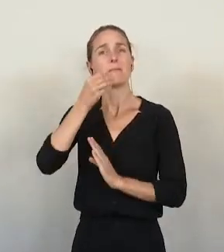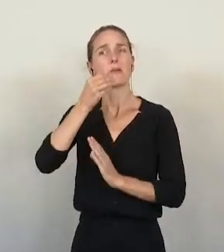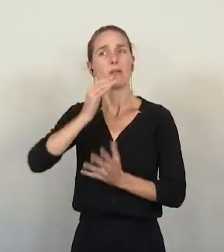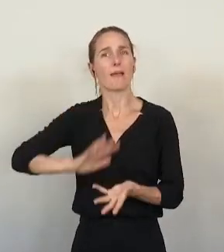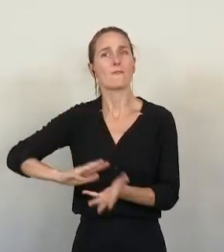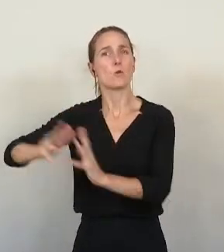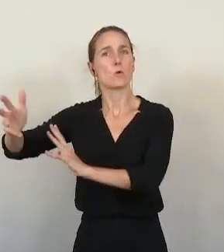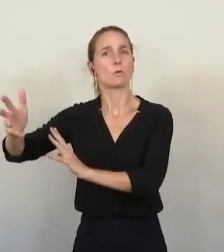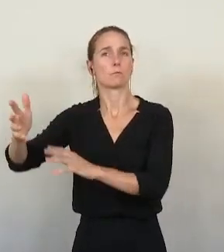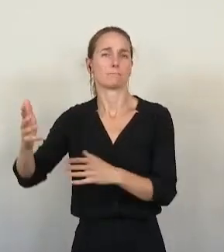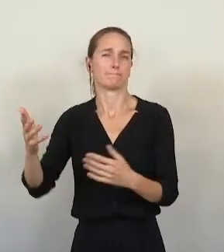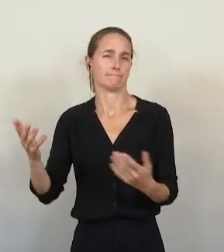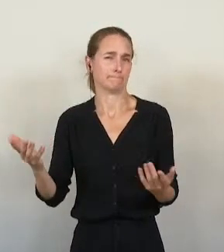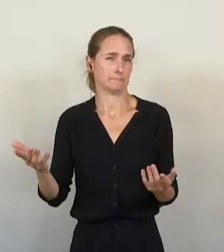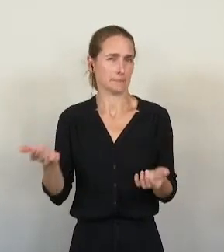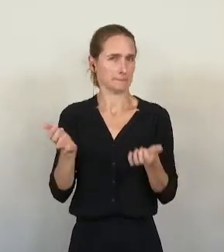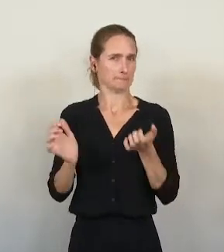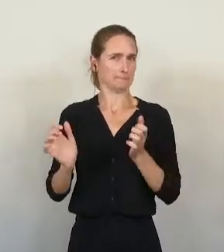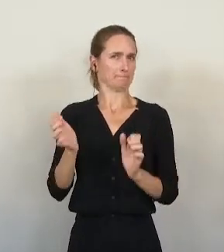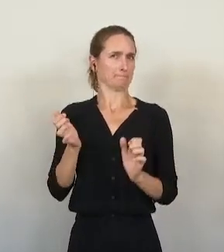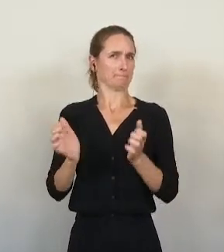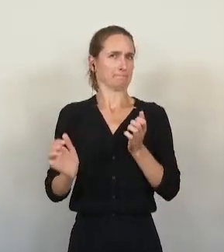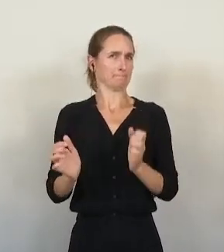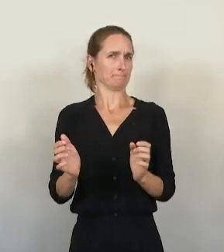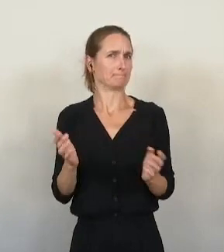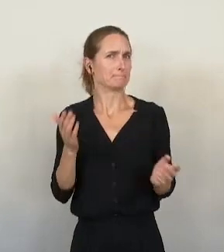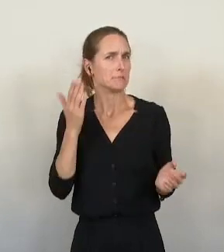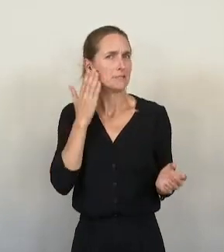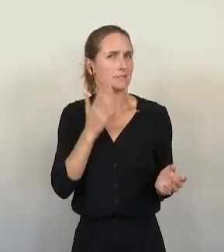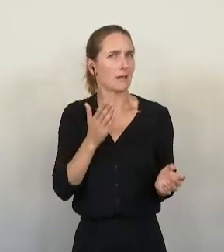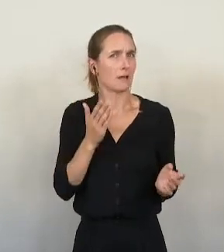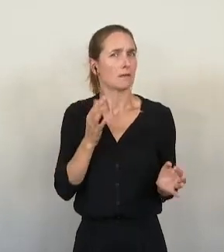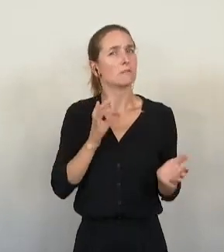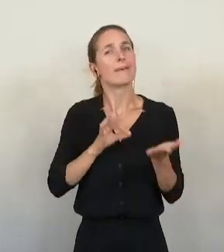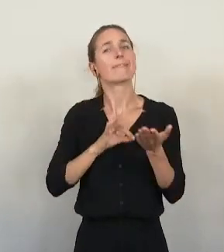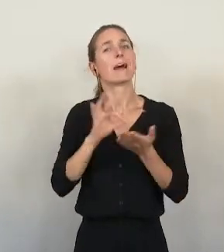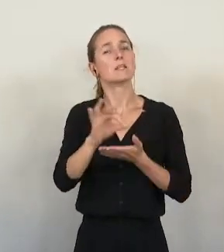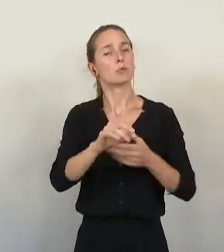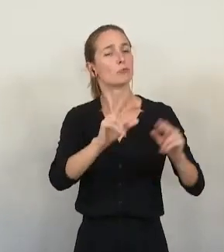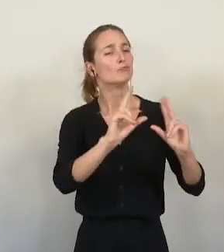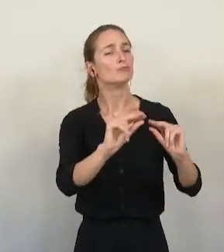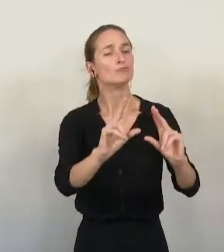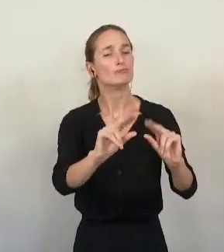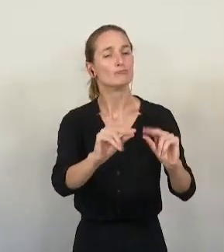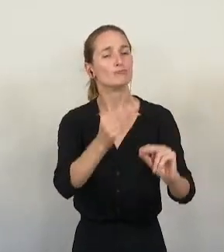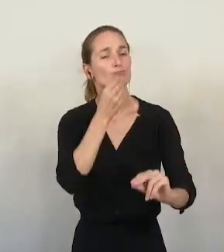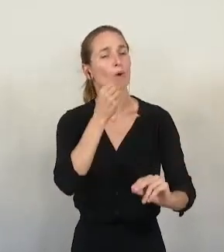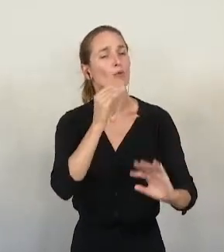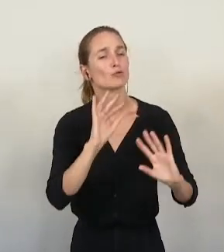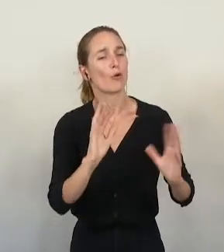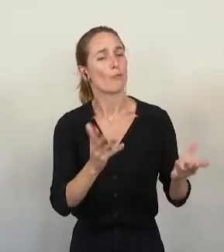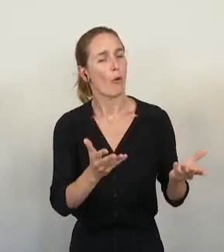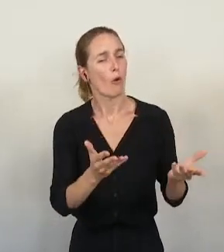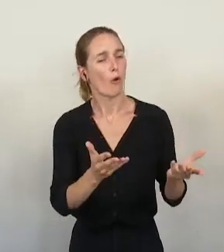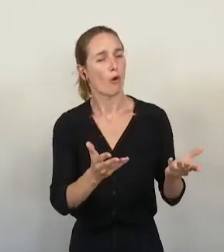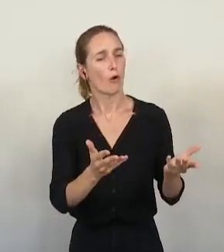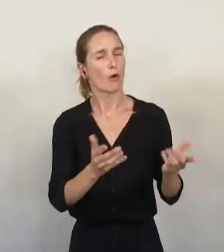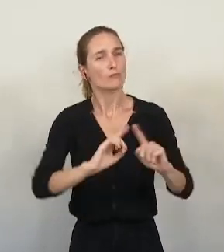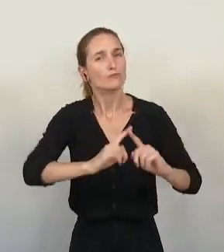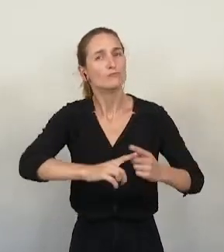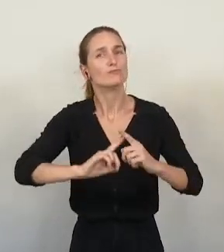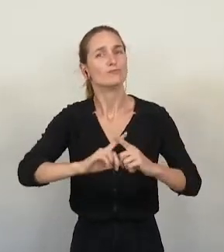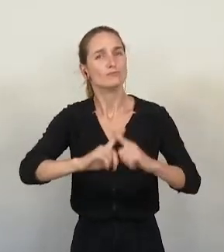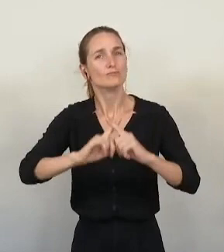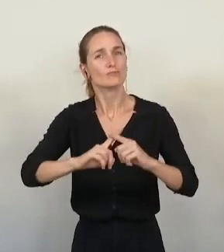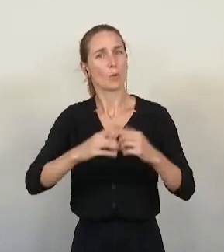connaissez notre réticence vis-à-vis des stratégies qui entendent expliquer aux habitants comment ils devront consommer, comment ils devront